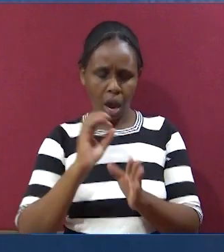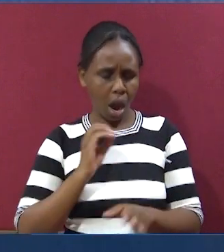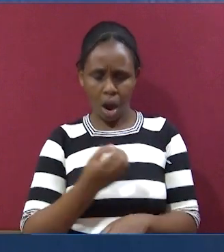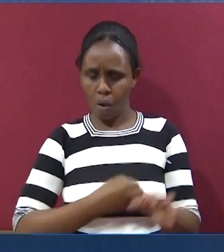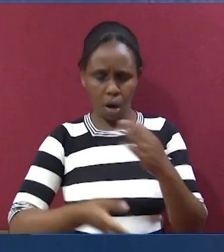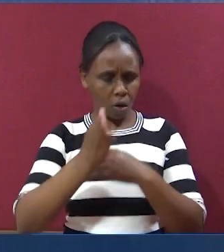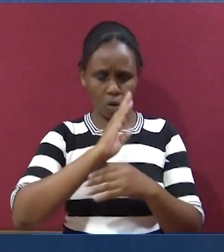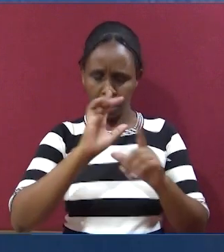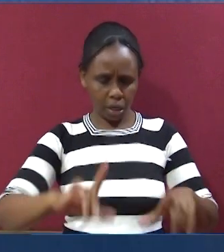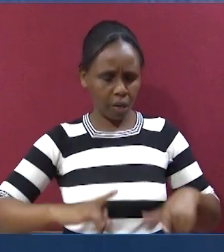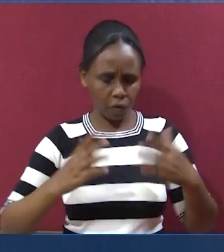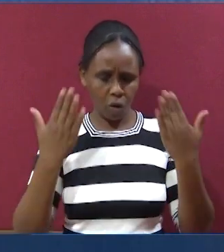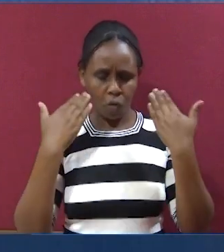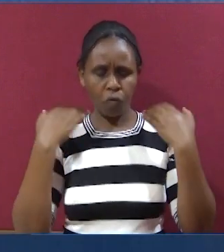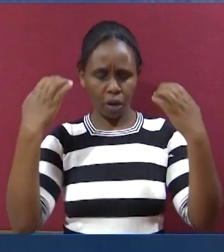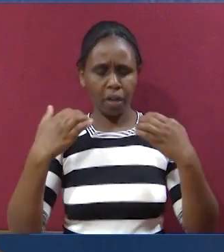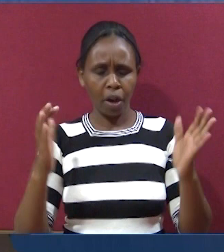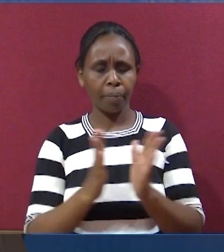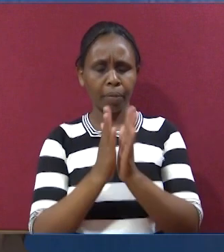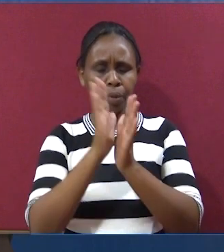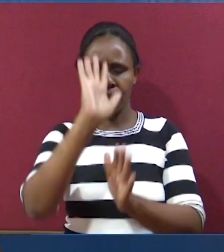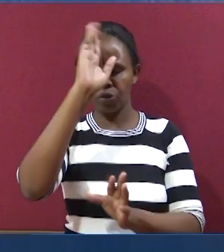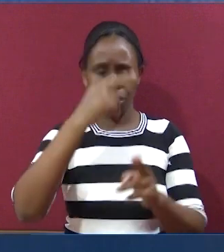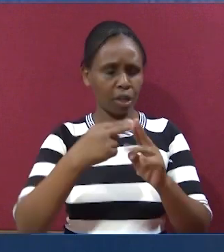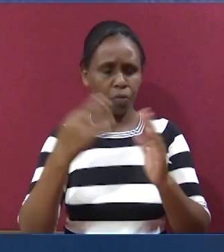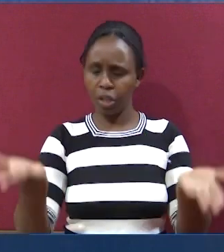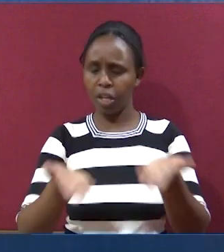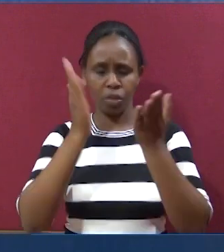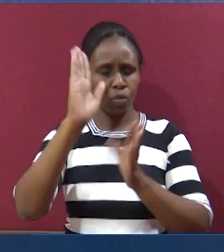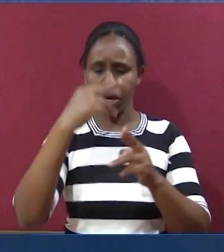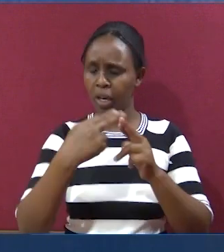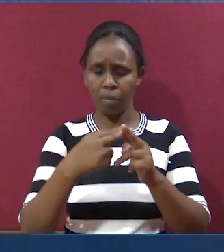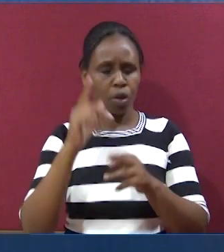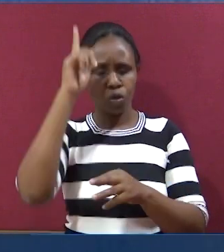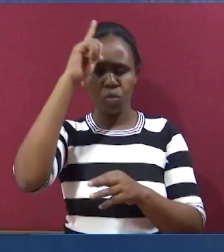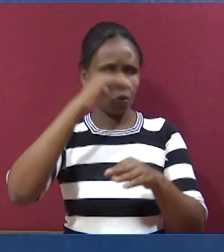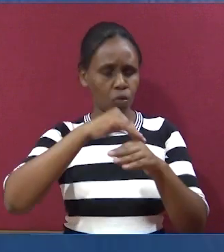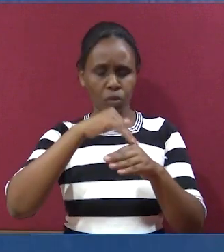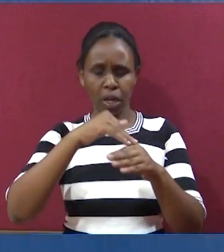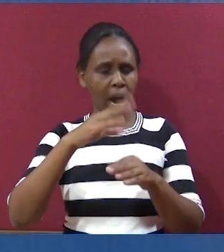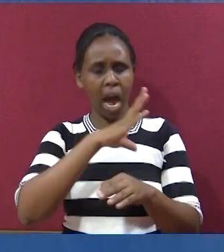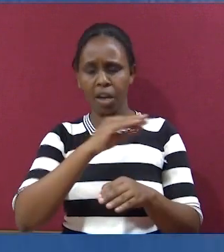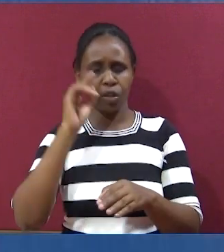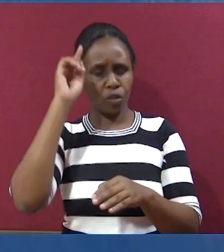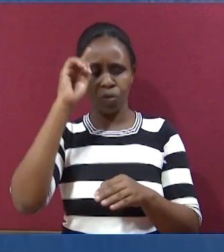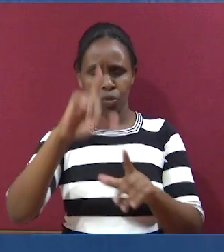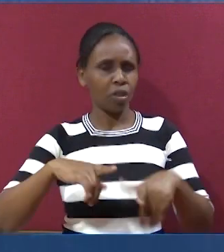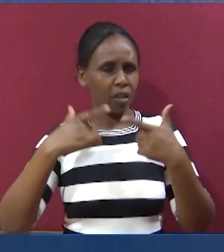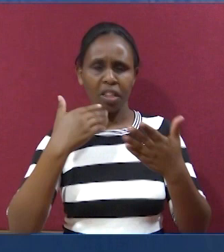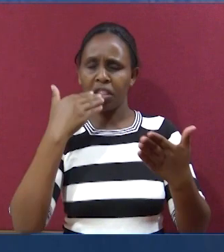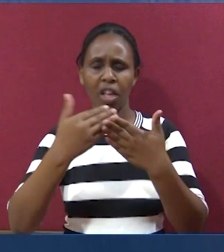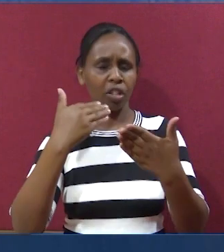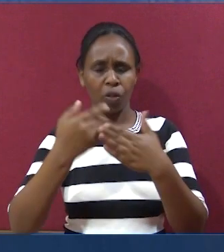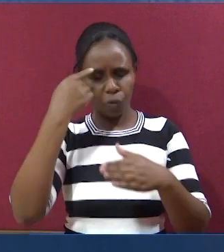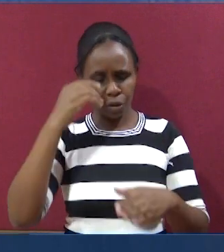mtakatifu, mungu wetu ushe milele. Tunalisifu njina lako, tunalinua njina lako, wewe ni muema na